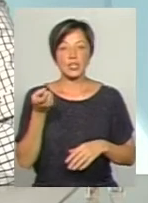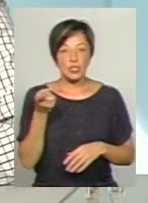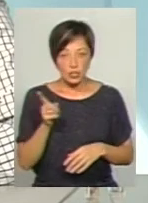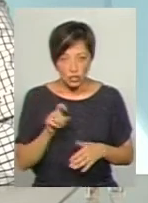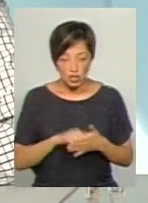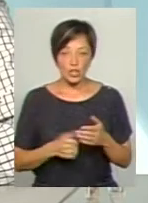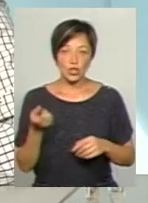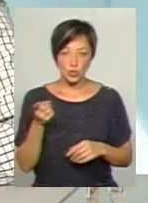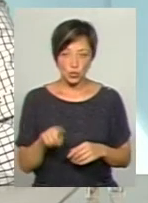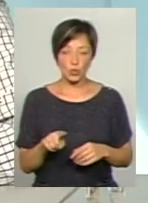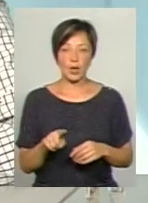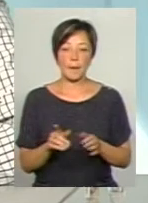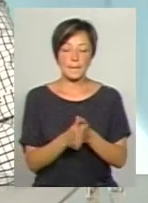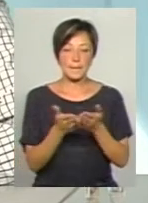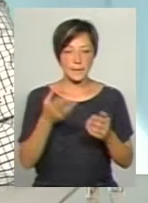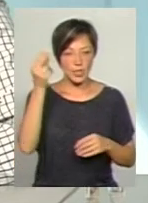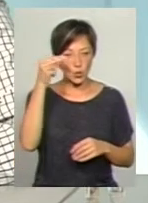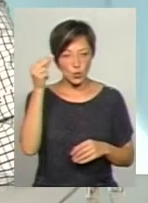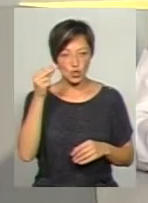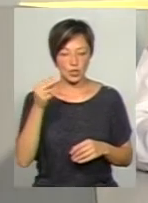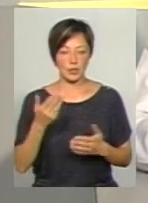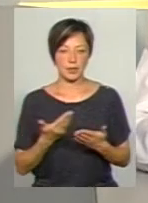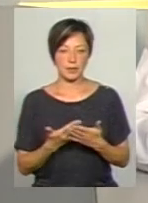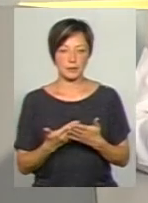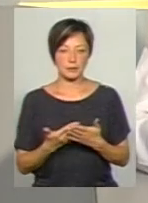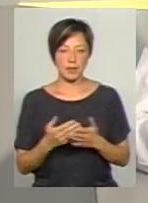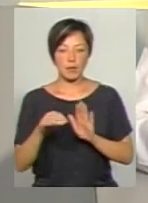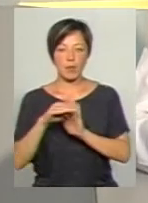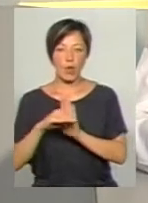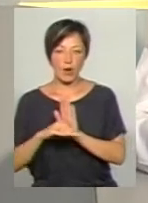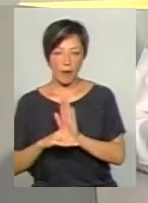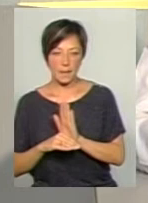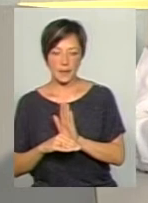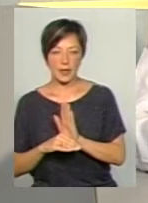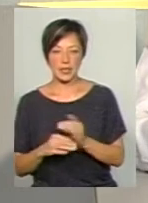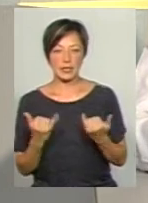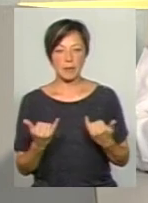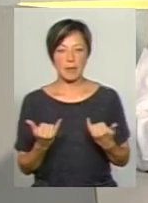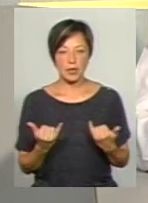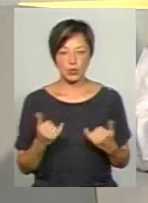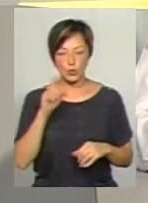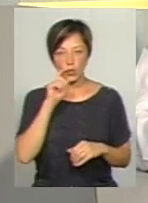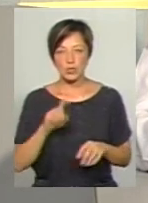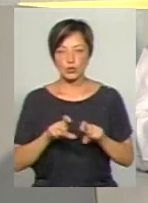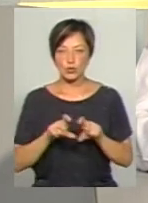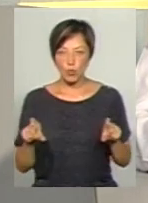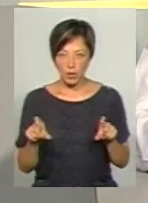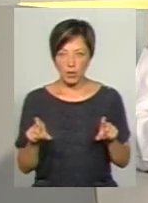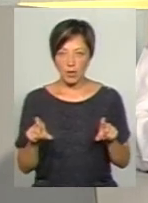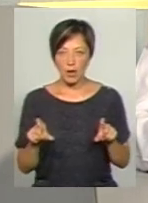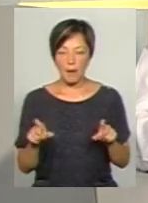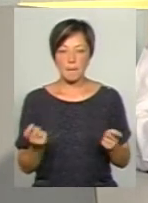підручники, програми теперішньої української школи, вони